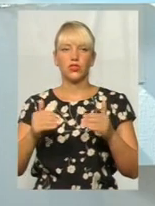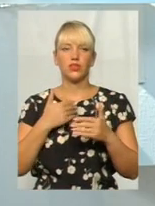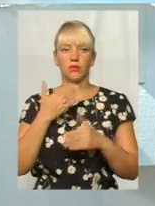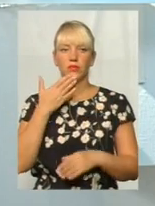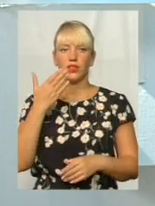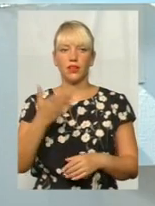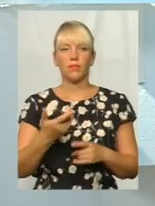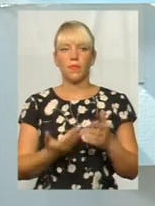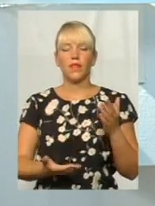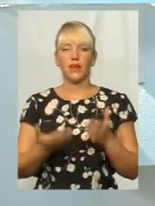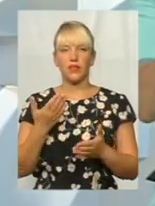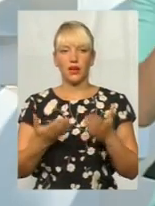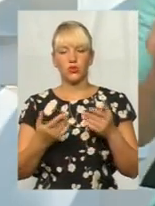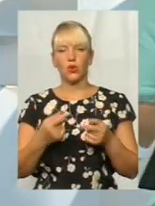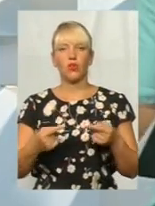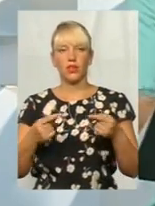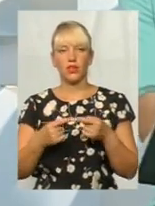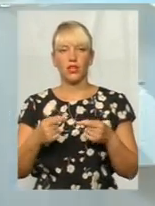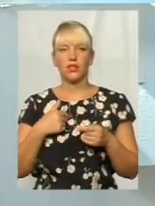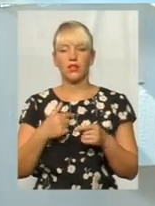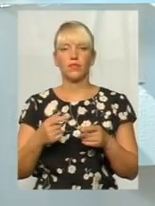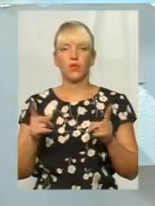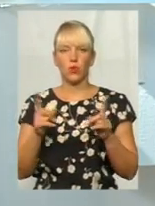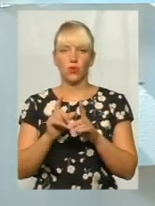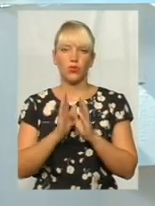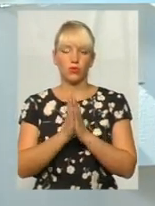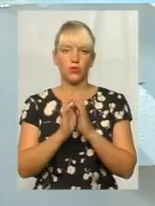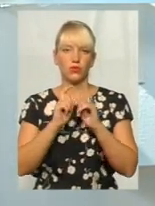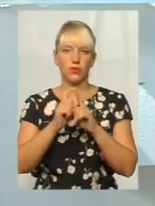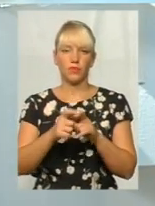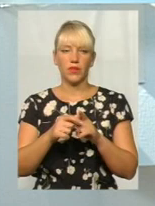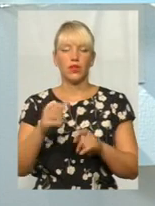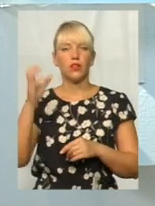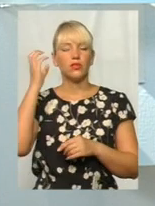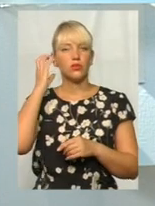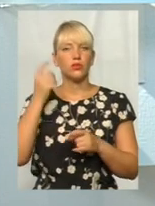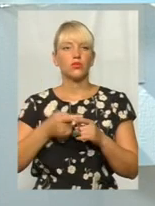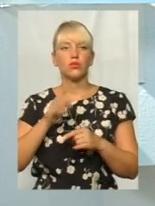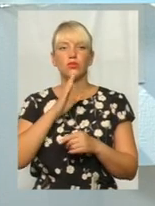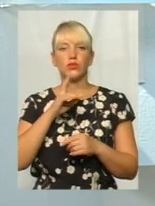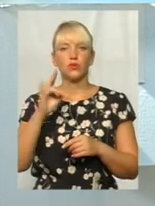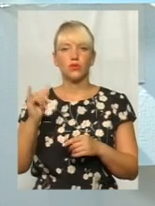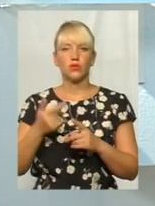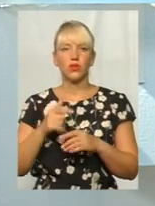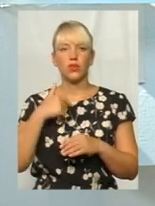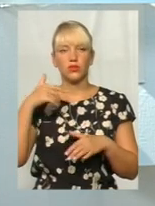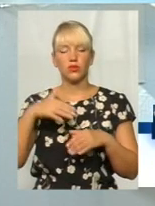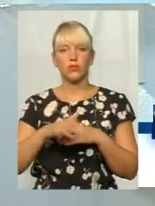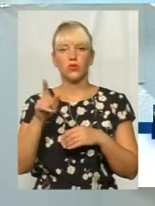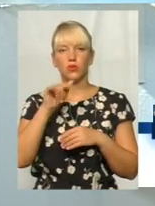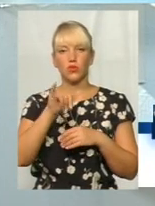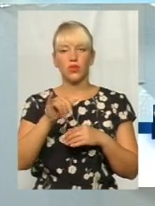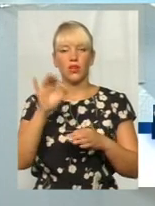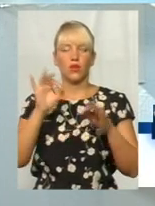вже більш конкретно. Дуже коротко, тому що в нас є ще глядач. Так. Слухаючи цю жінку, я зрозуміла, що в коефіцієнт заробітної